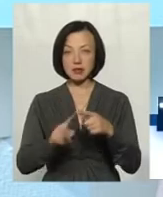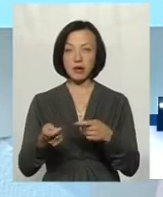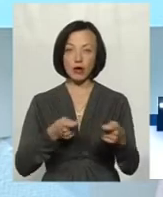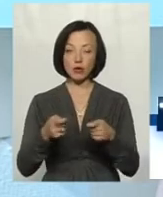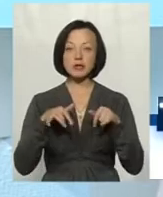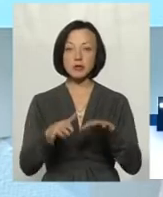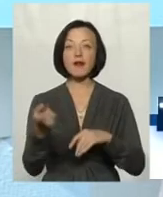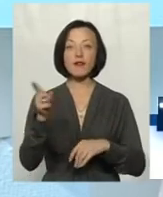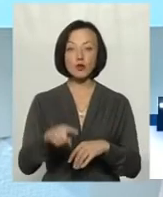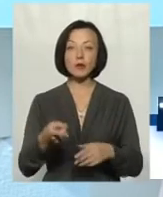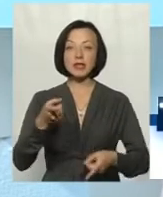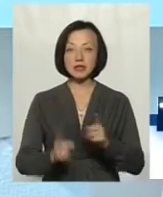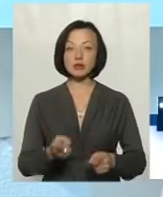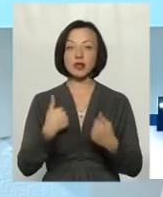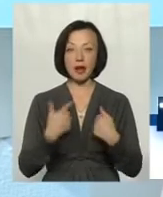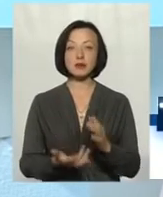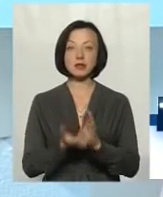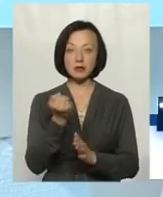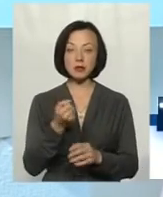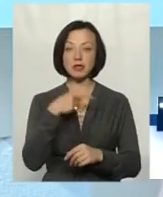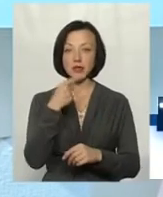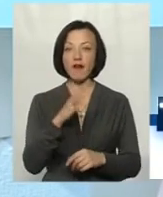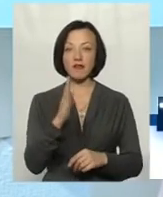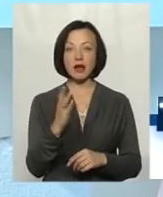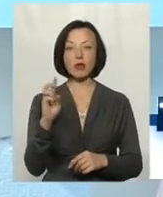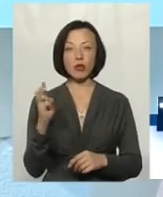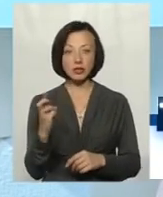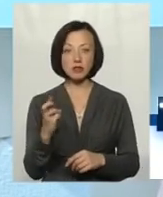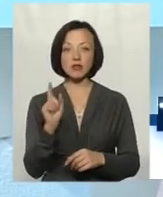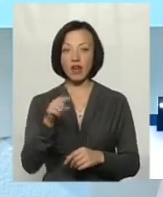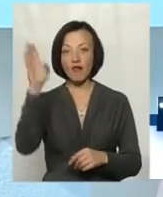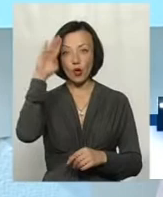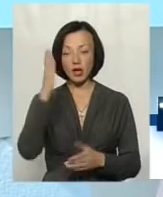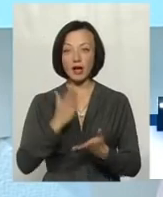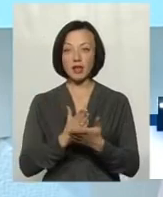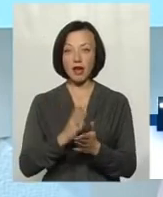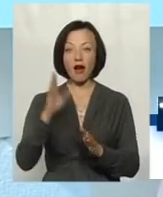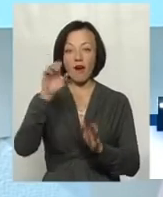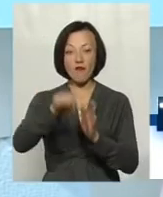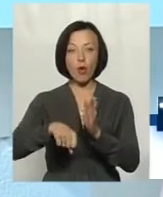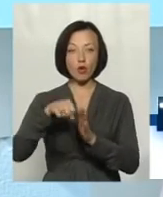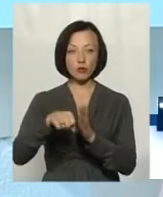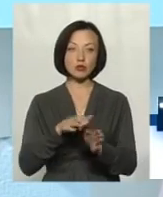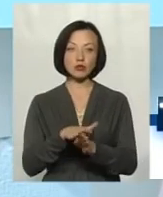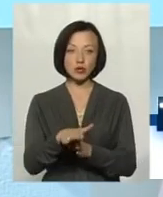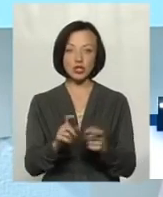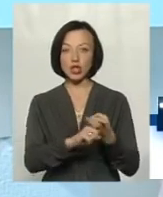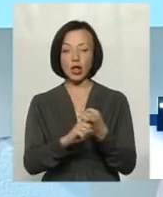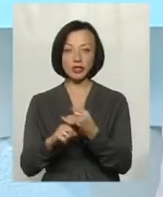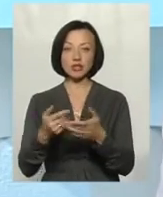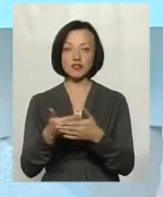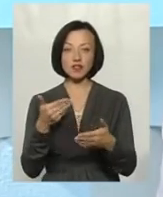Справа в тому, що дійсно я підтримую повністю, так як сказав Віталій Борисович, от та вода, яка є в колодязях, вона повністю залежить від